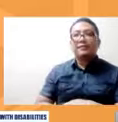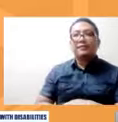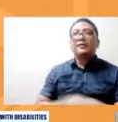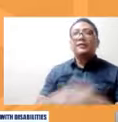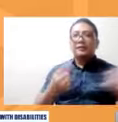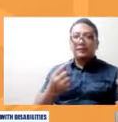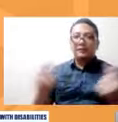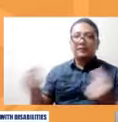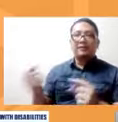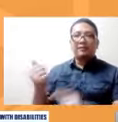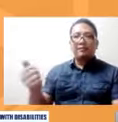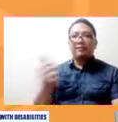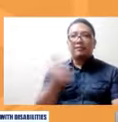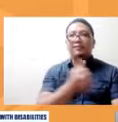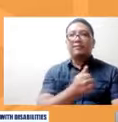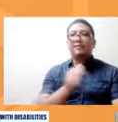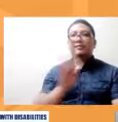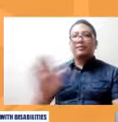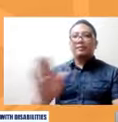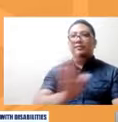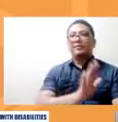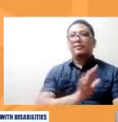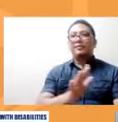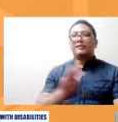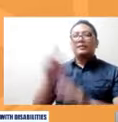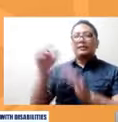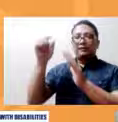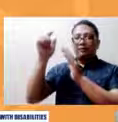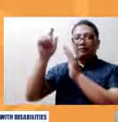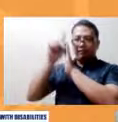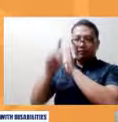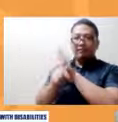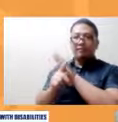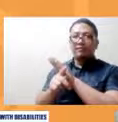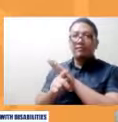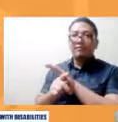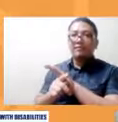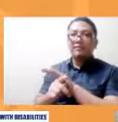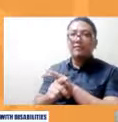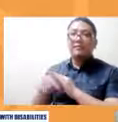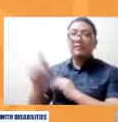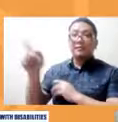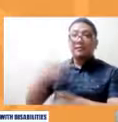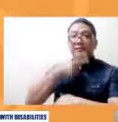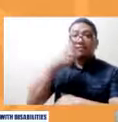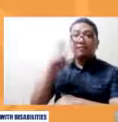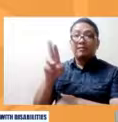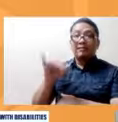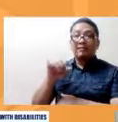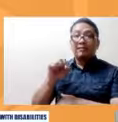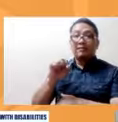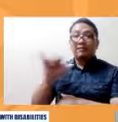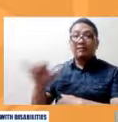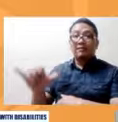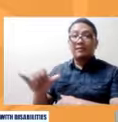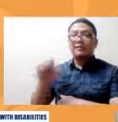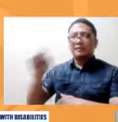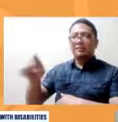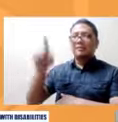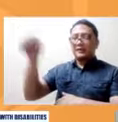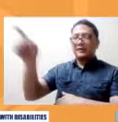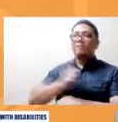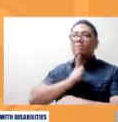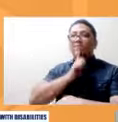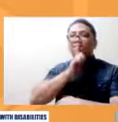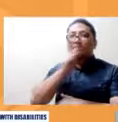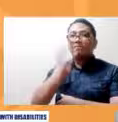nila ang kanilang mandato at sinasabi ni Chrissy magpakatutuo sila at